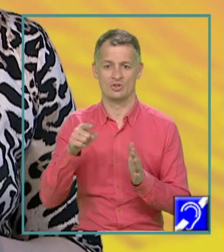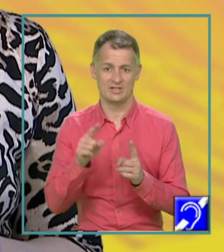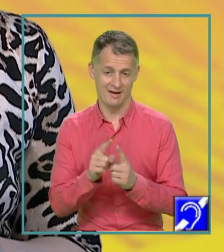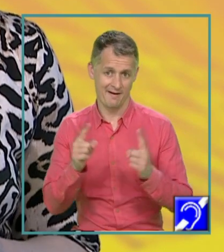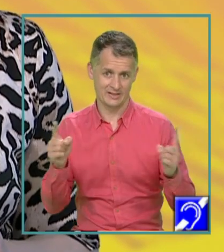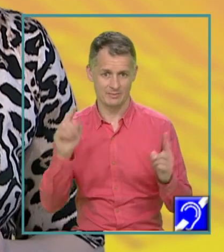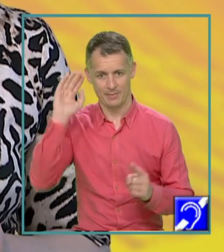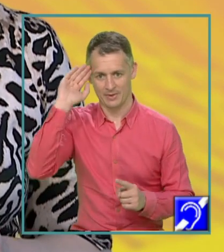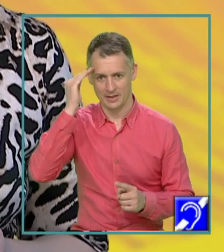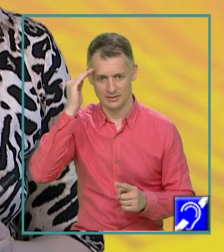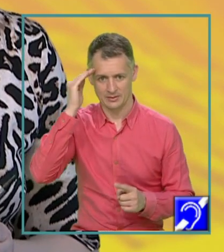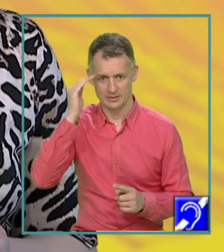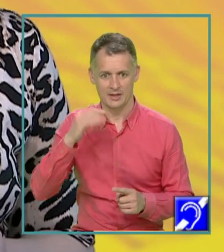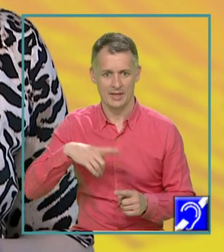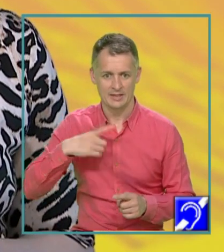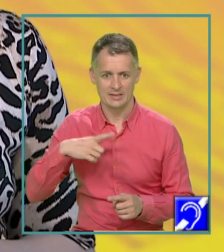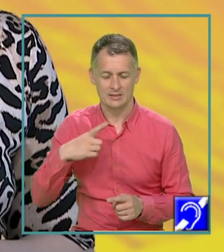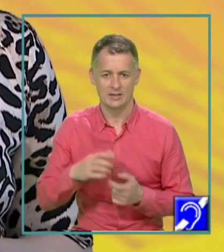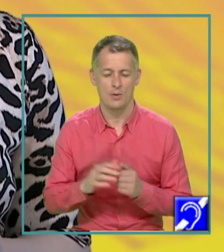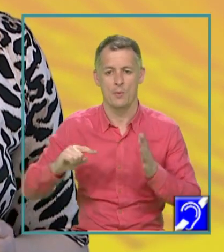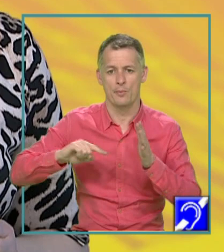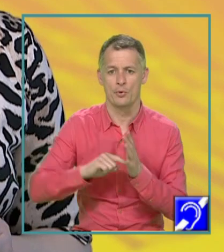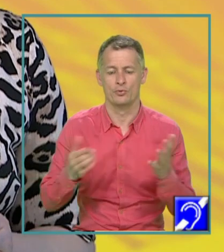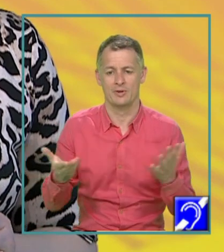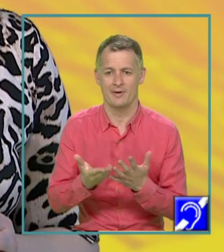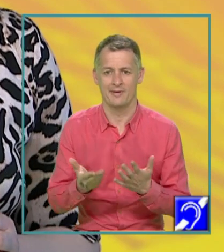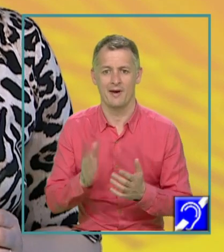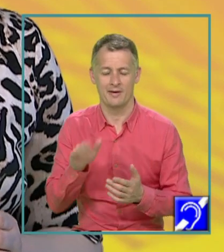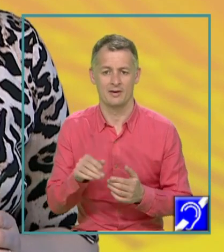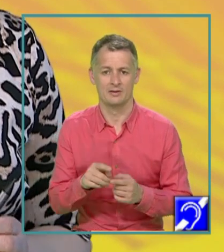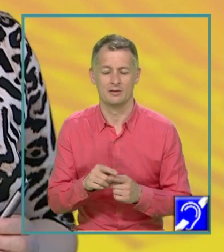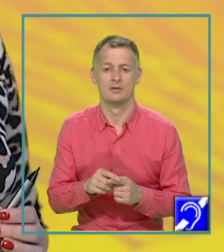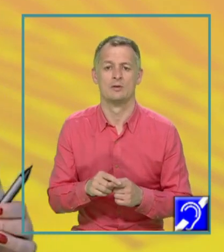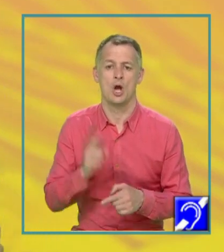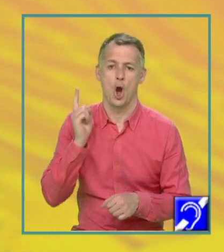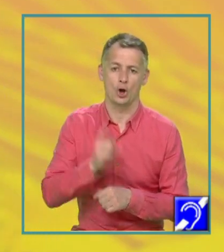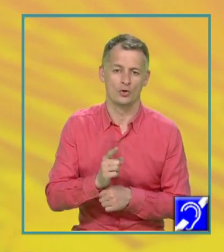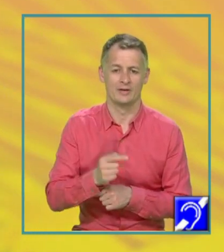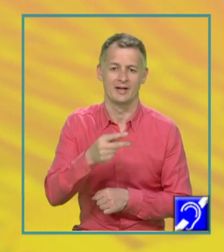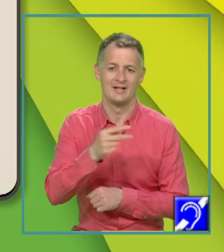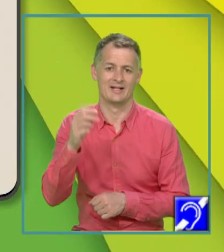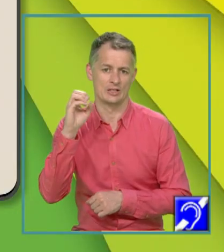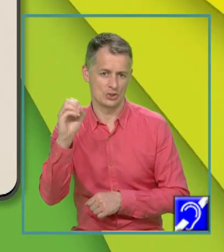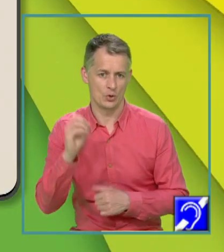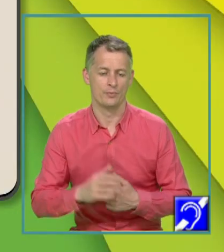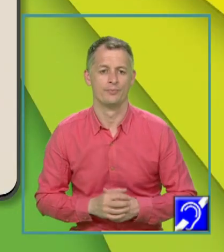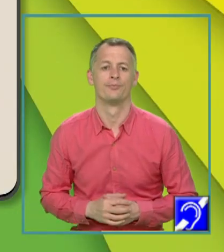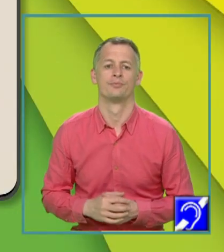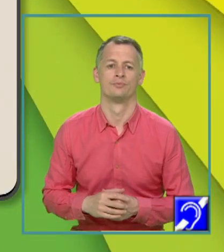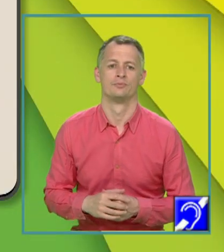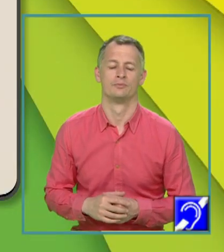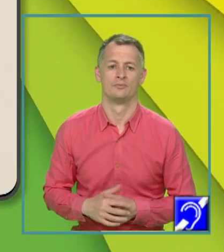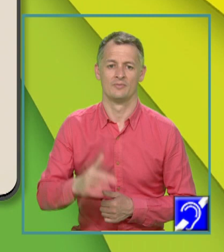-amintesc eu că este un punct care are ordonata egală cu 0. Deci,